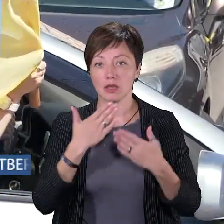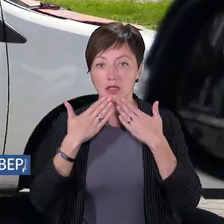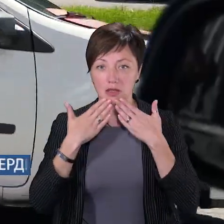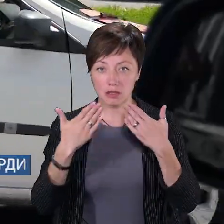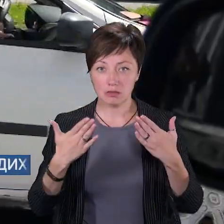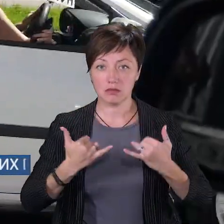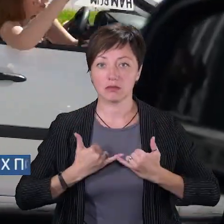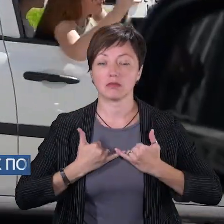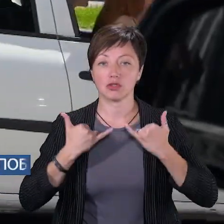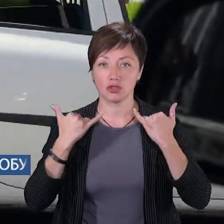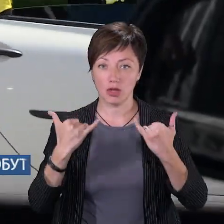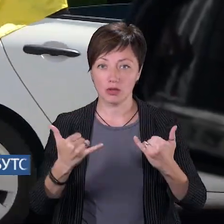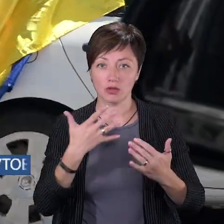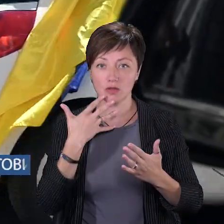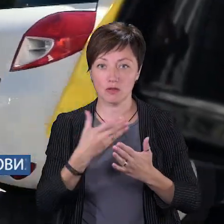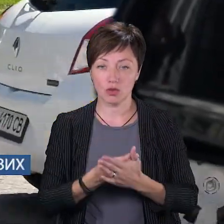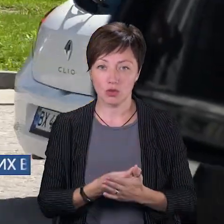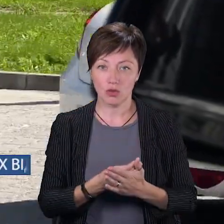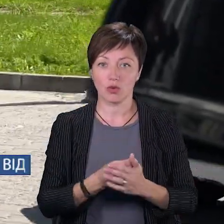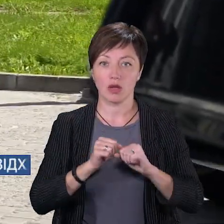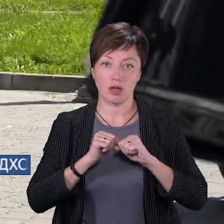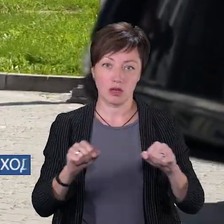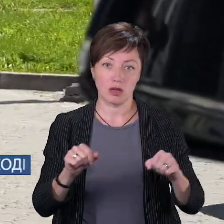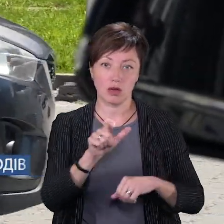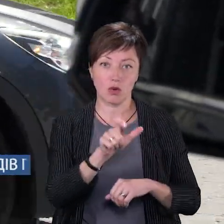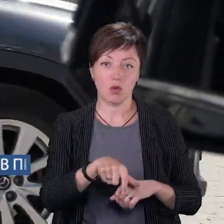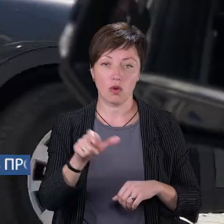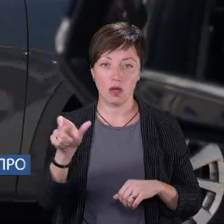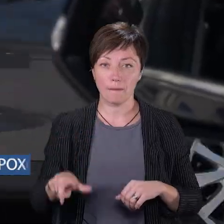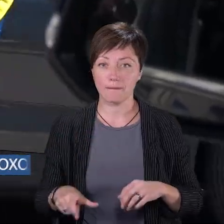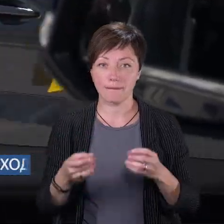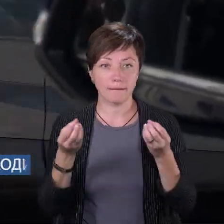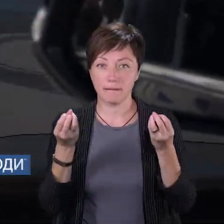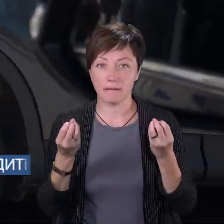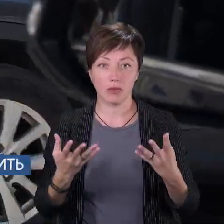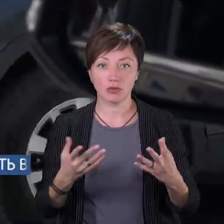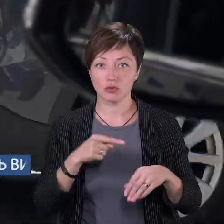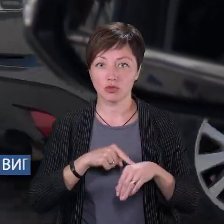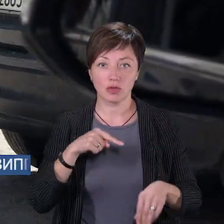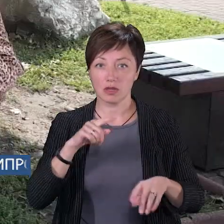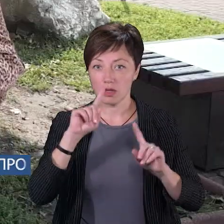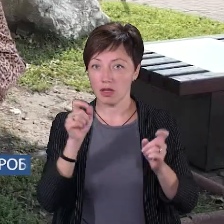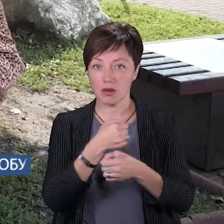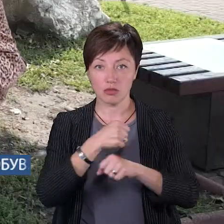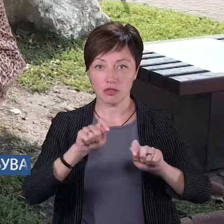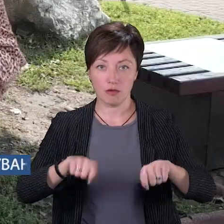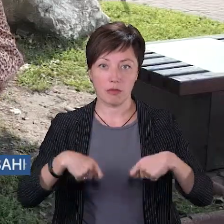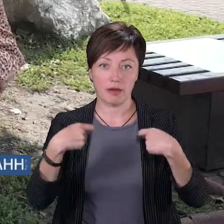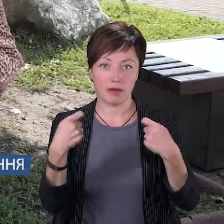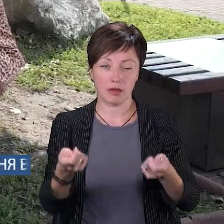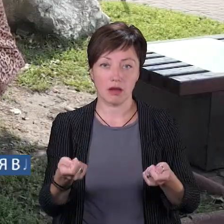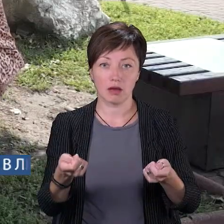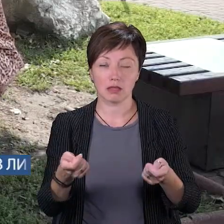віддавали шану, свою вдячність героям. Це просто почуття, які не можна передати.